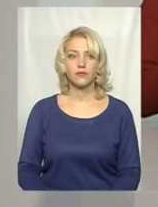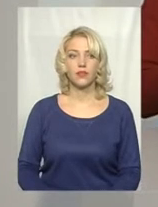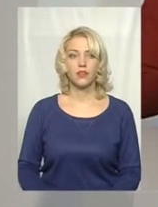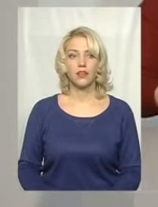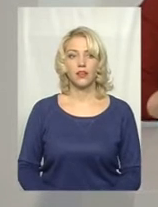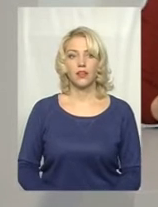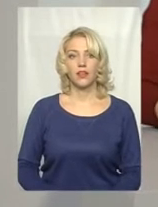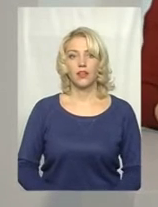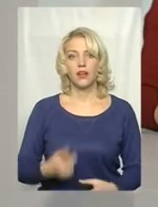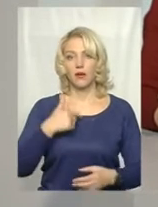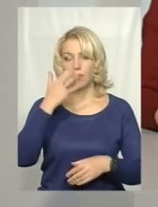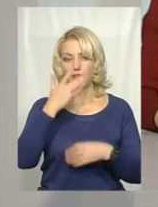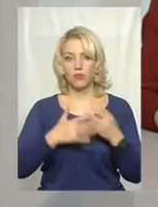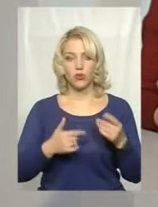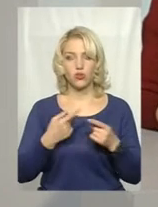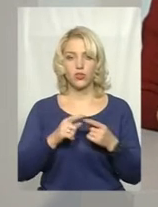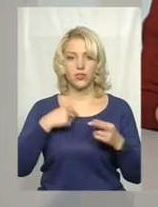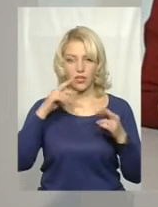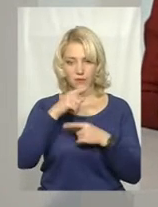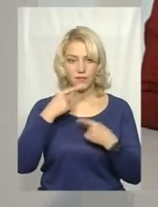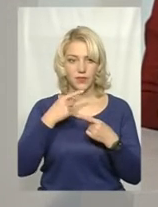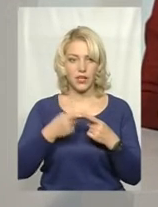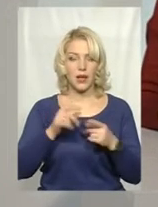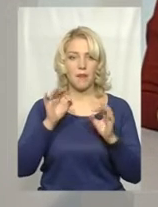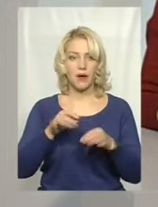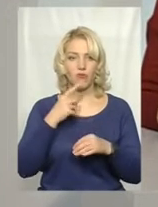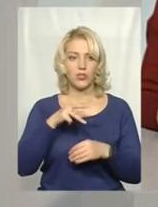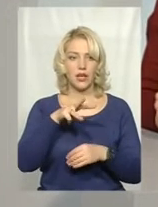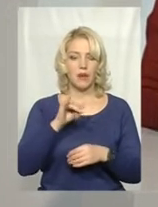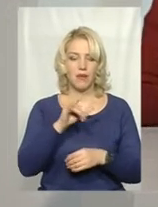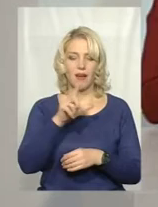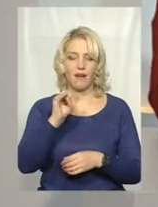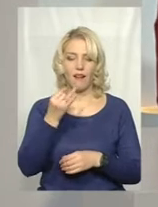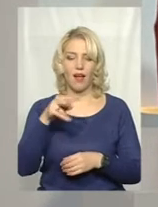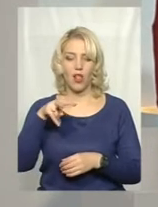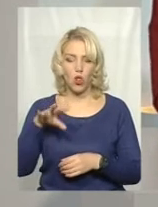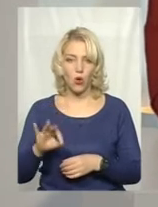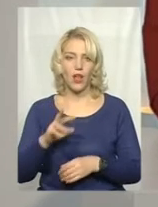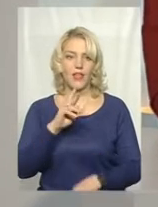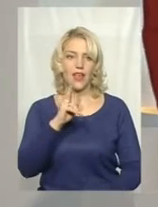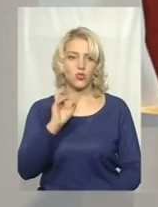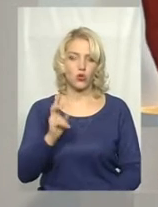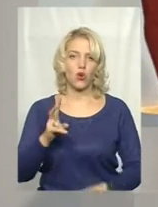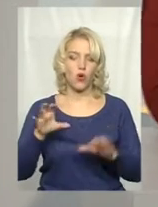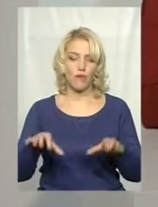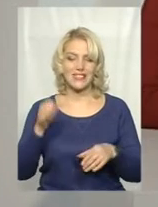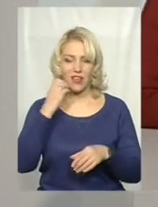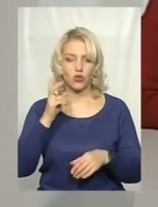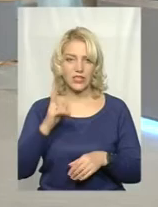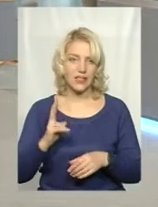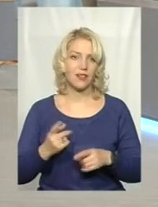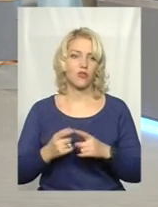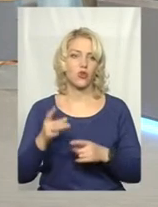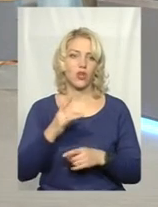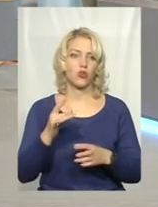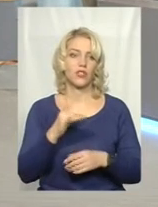Я перепрошую, бо одразу оговорилася правильно Михайло Яцюк, голова Старокостянтинівської районної ради. Знаєте,